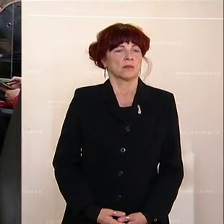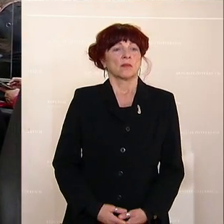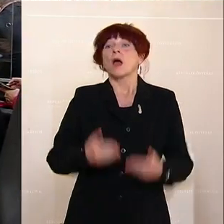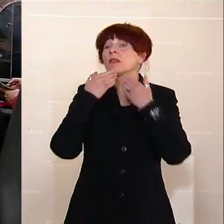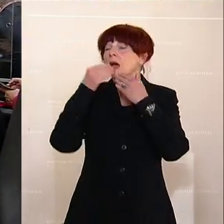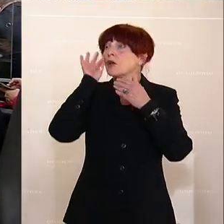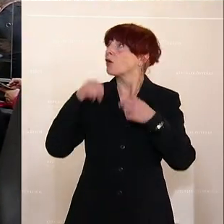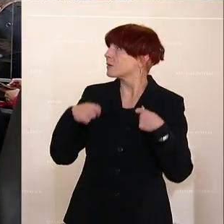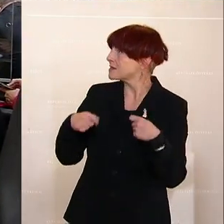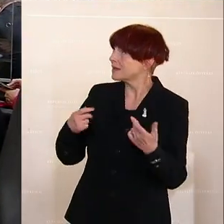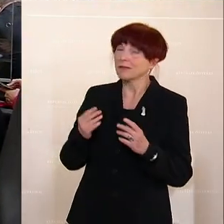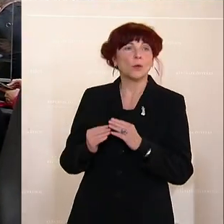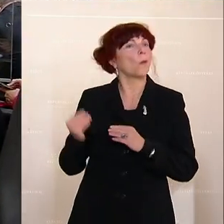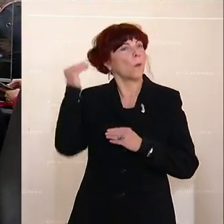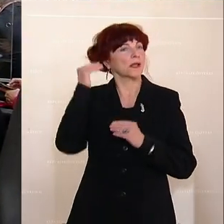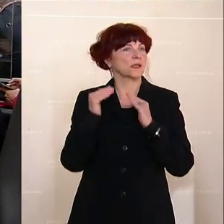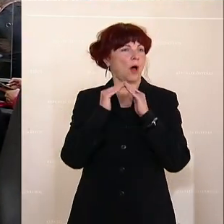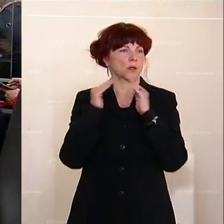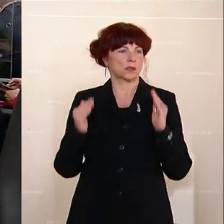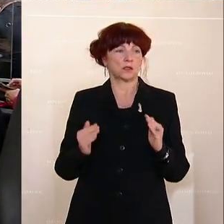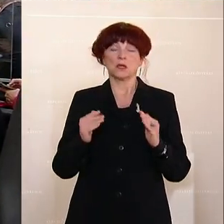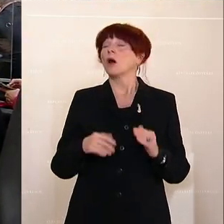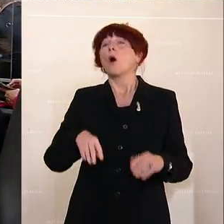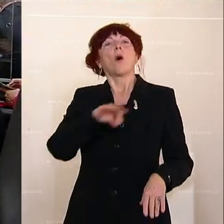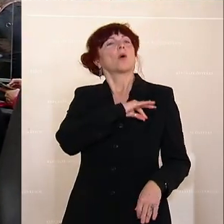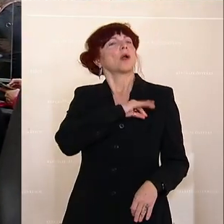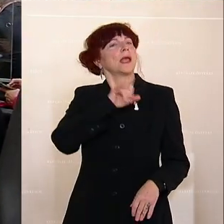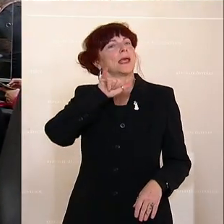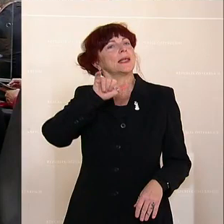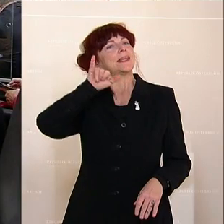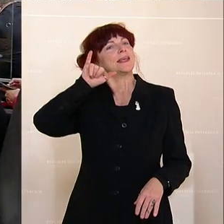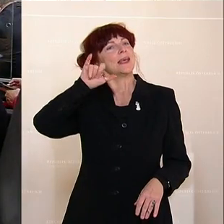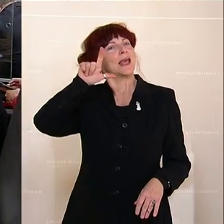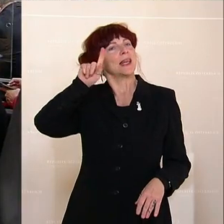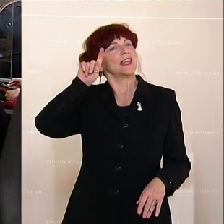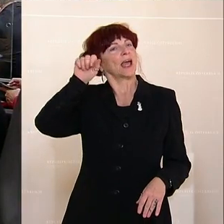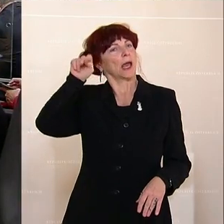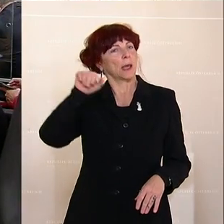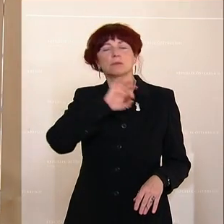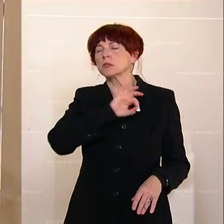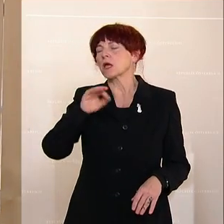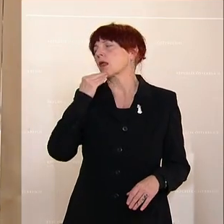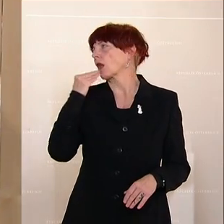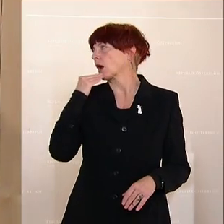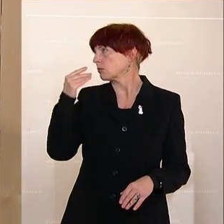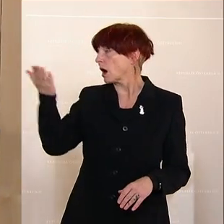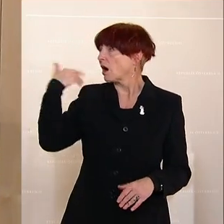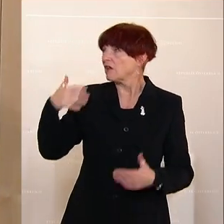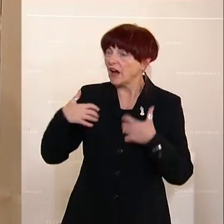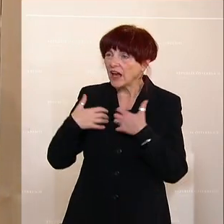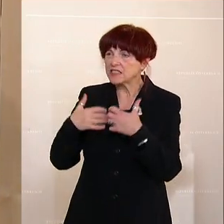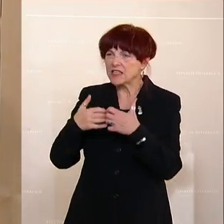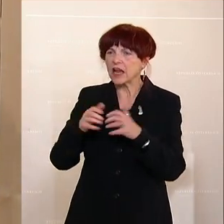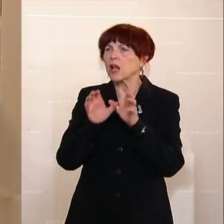Danke, Frau Präsidentin Hohes Haus. Ich bin der Kollegin Yildirim sehr dankbar darüber, dass sie auch gerade erzählt hat, wie dieser Ausschuss